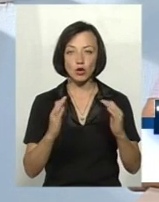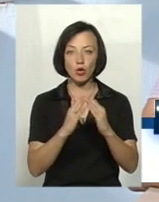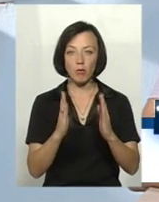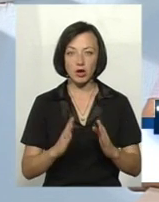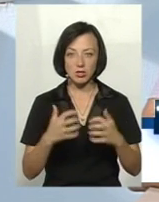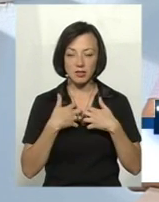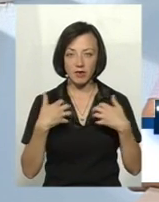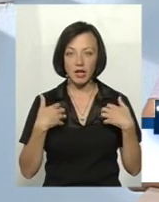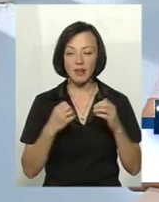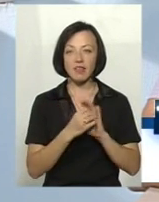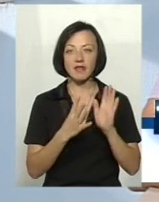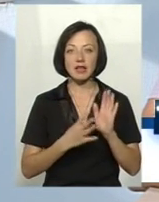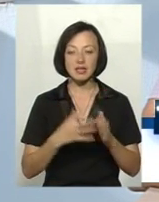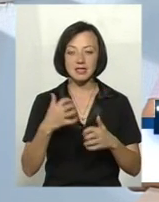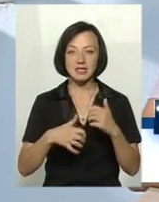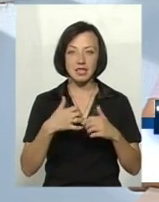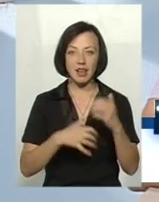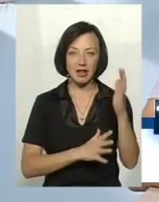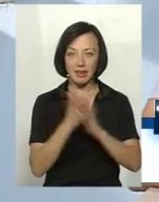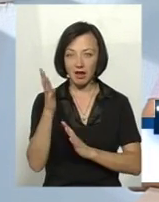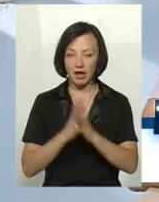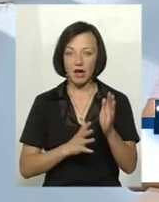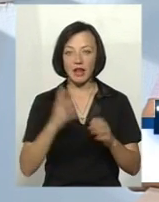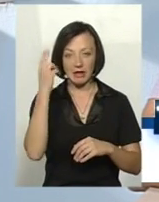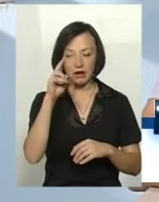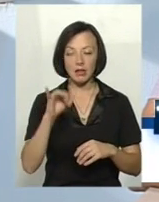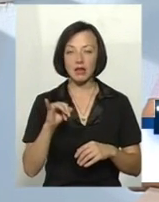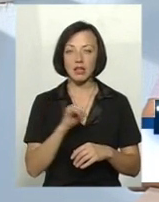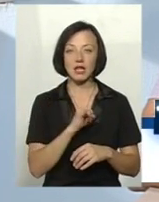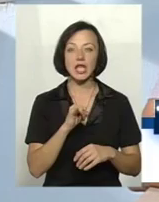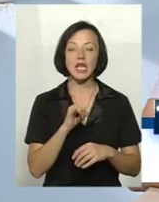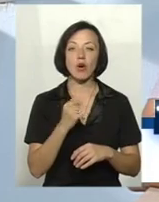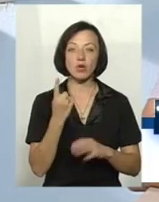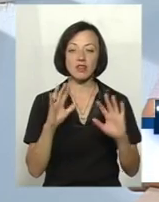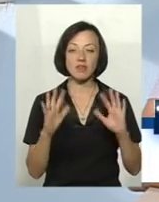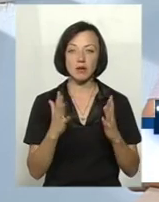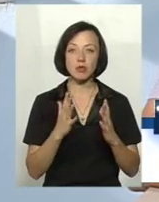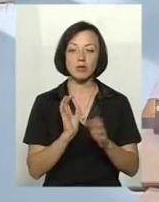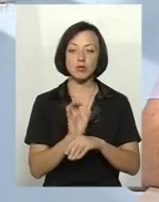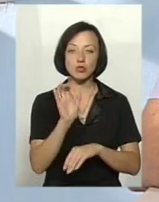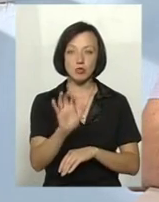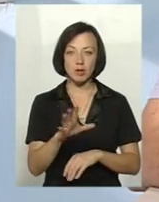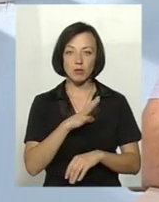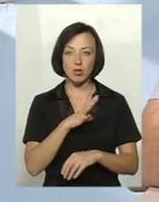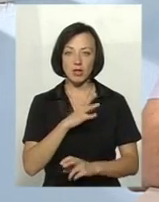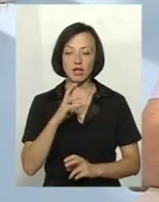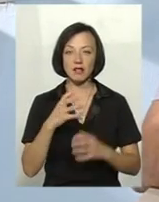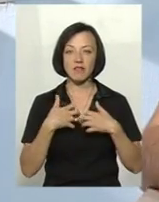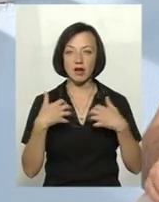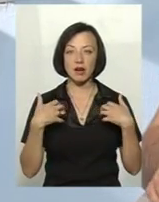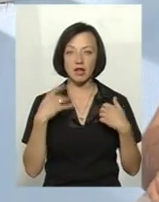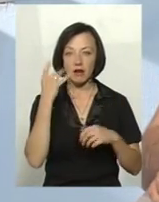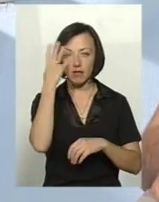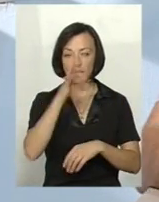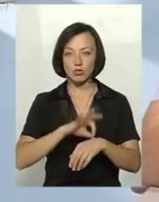19 серед диких. І один випадок був, коли на переробне підприємство поступили тварини, хворі на африканську чуму